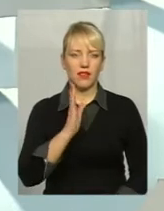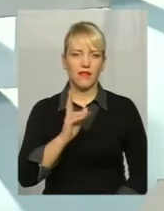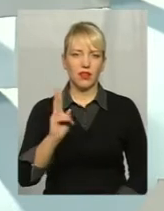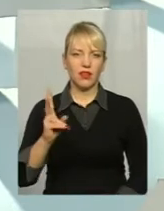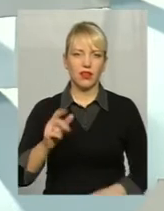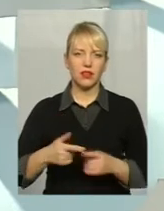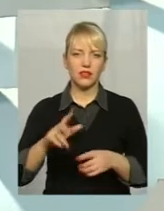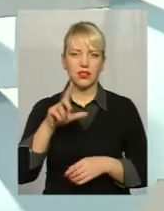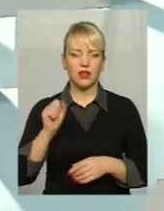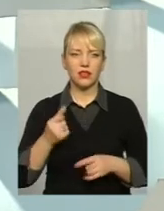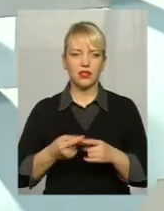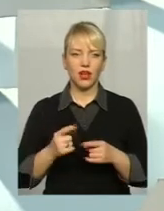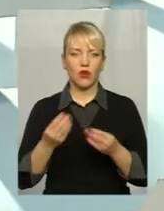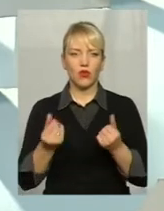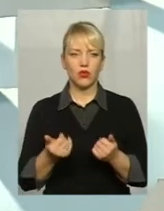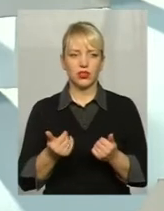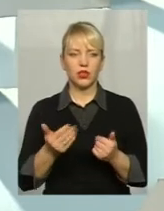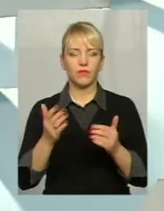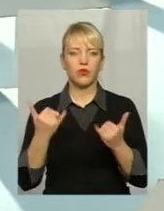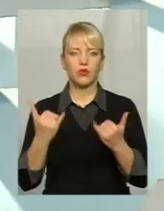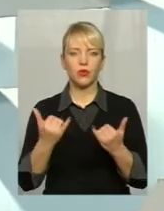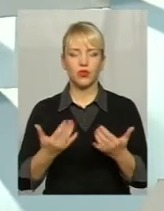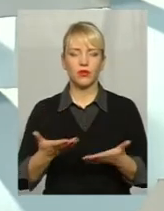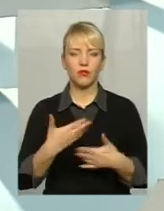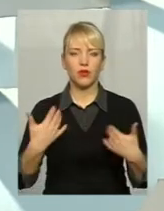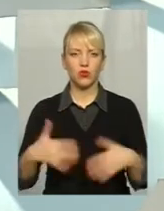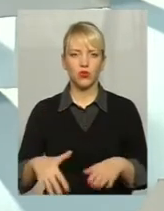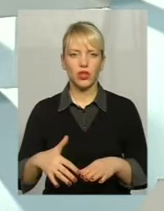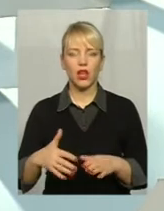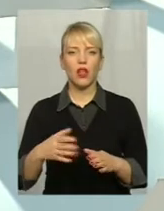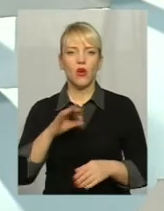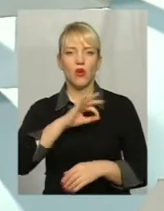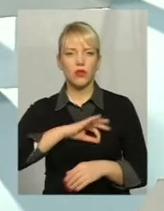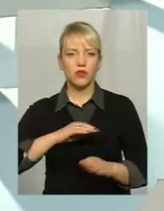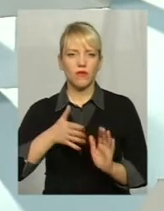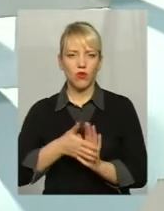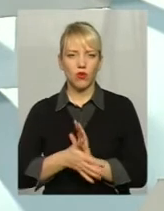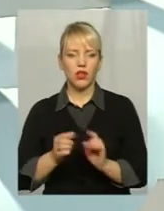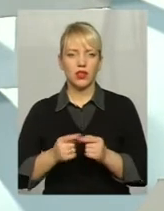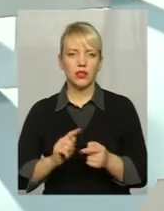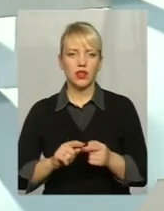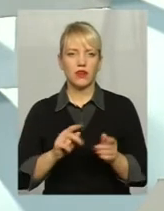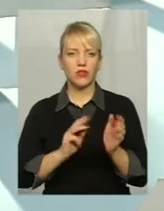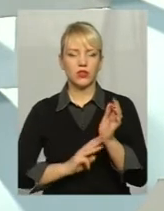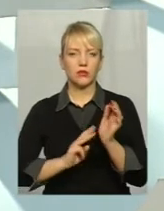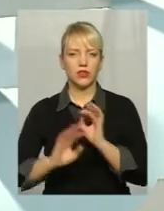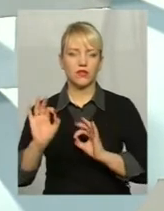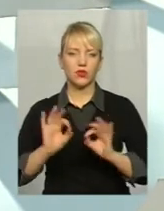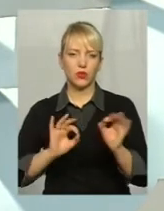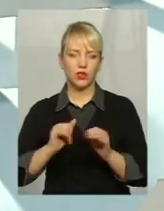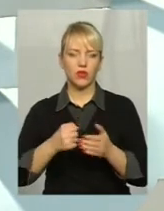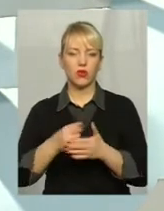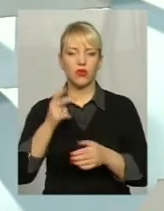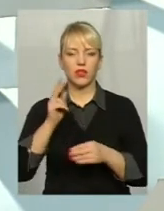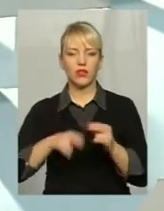сувенційні кошти, сьогодні ми їх практично освоїли 80% Я думаю, до кінця року в нас залишилося